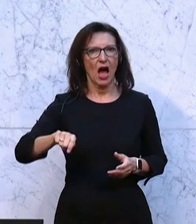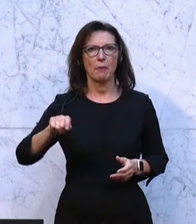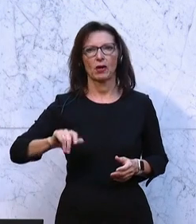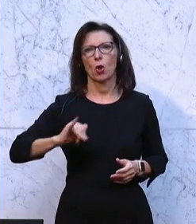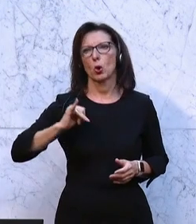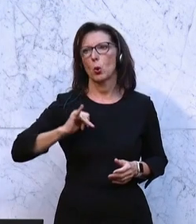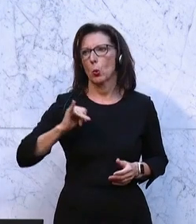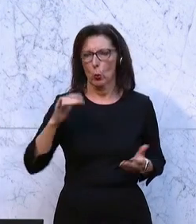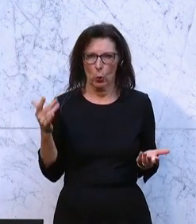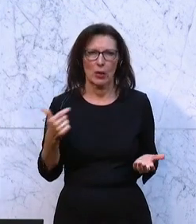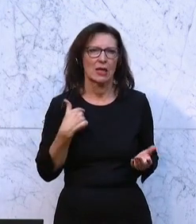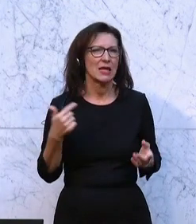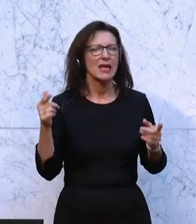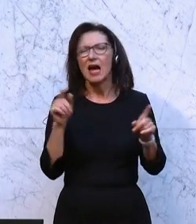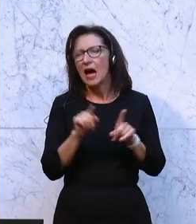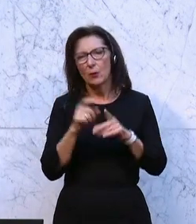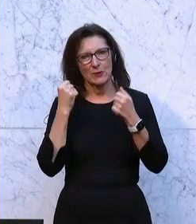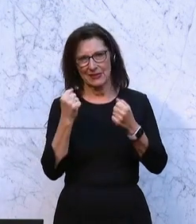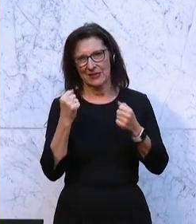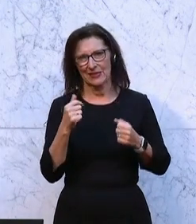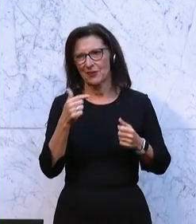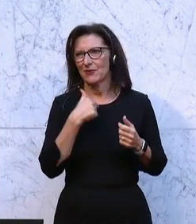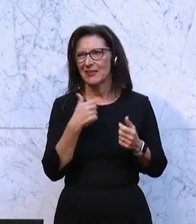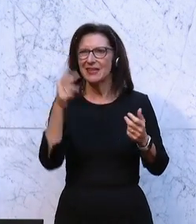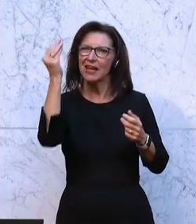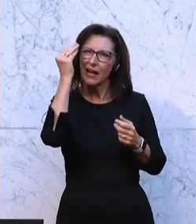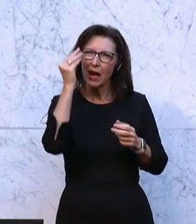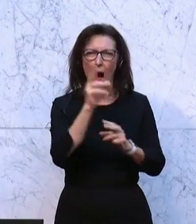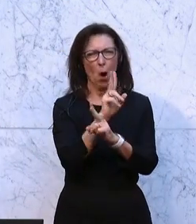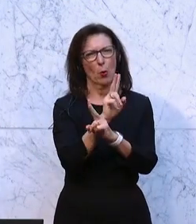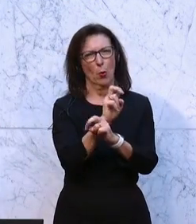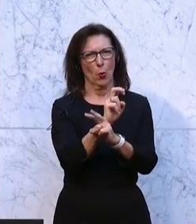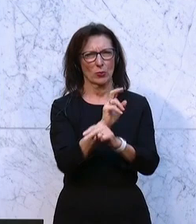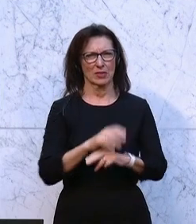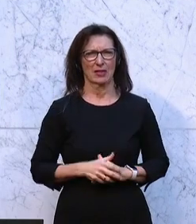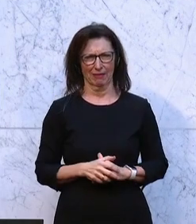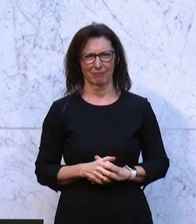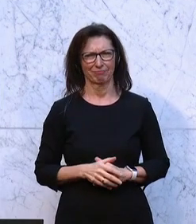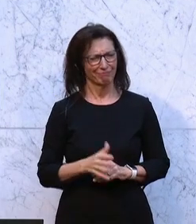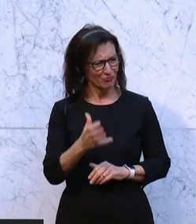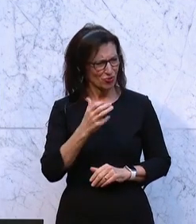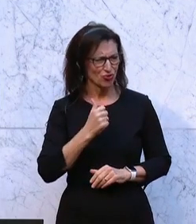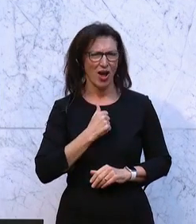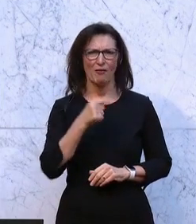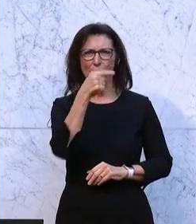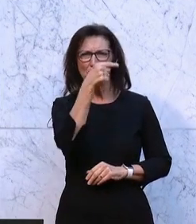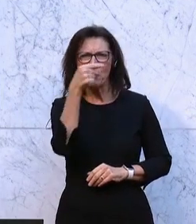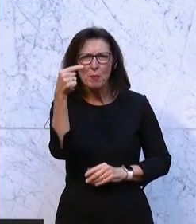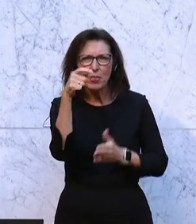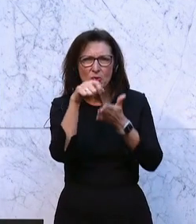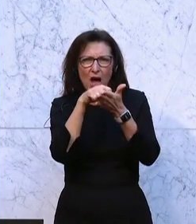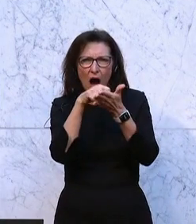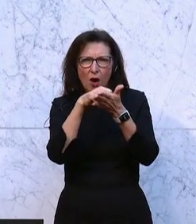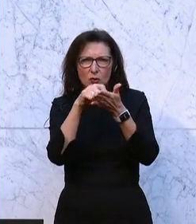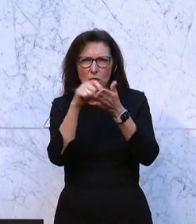ich auch davon überzeugt und ich glaube an dieses Österreich, dass wir dieses Minus auch in den nächsten Jahren wieder ausmerzen können. Wir